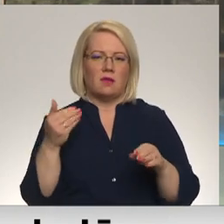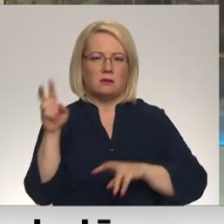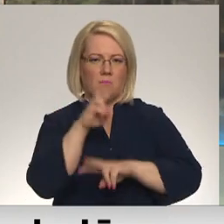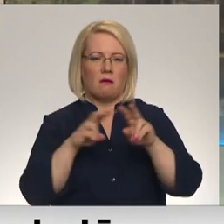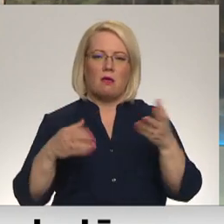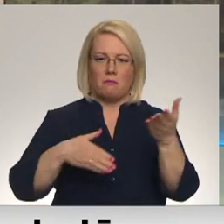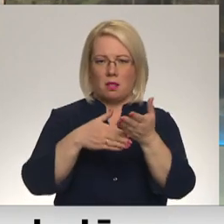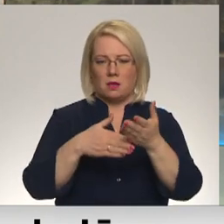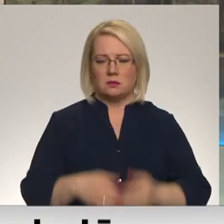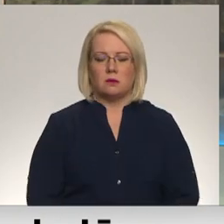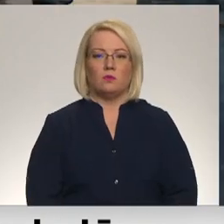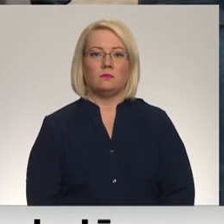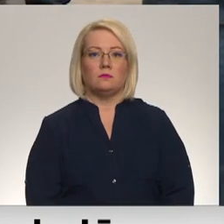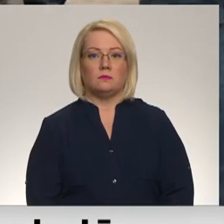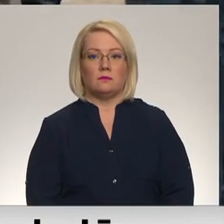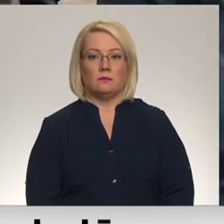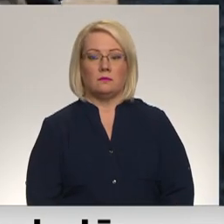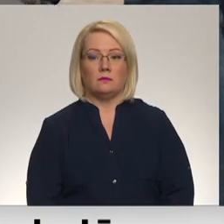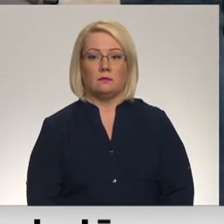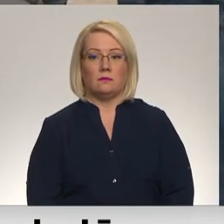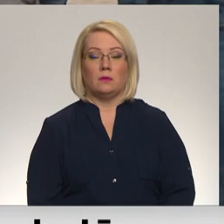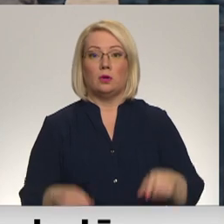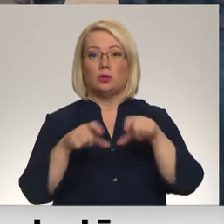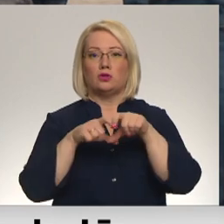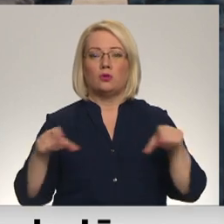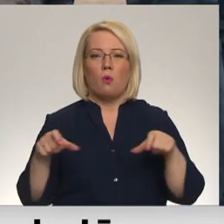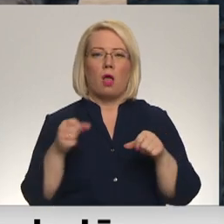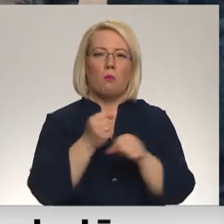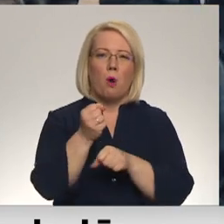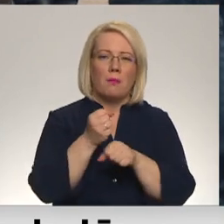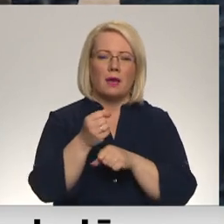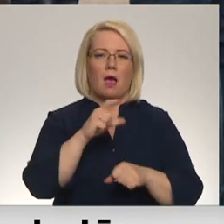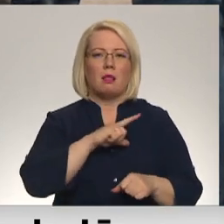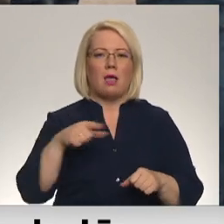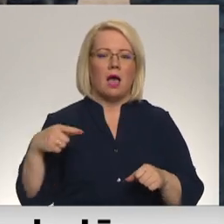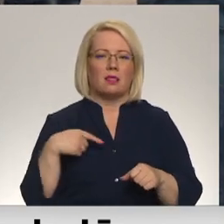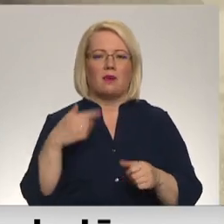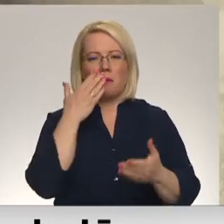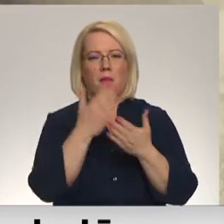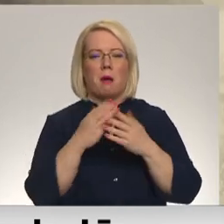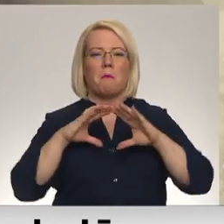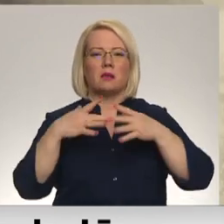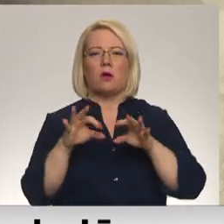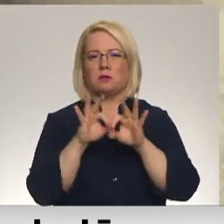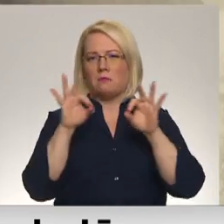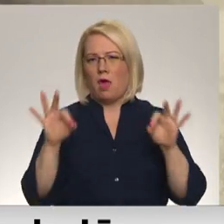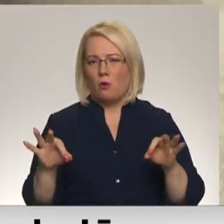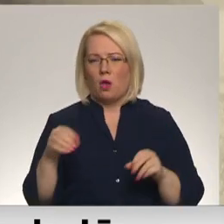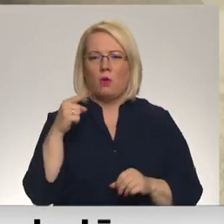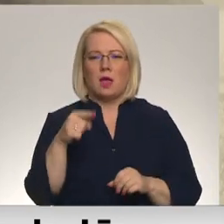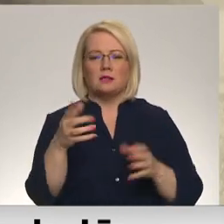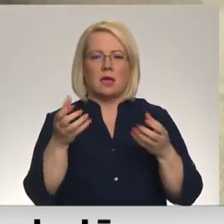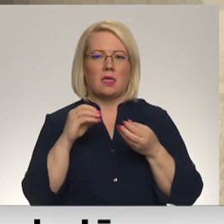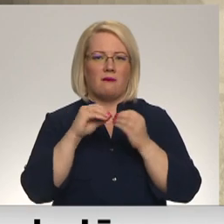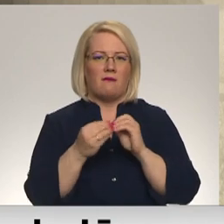Zāna Dozova balode. Skolu mobingā Latvija negatīvi izceļas visas pasaules mērogā. Tas jāņem vērā